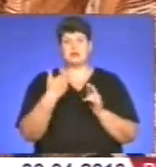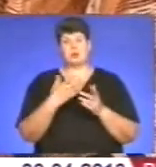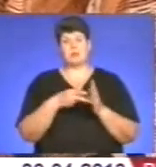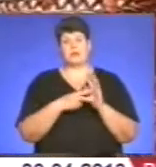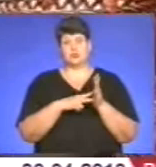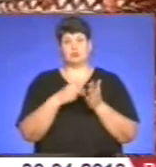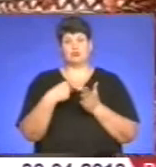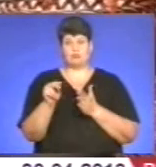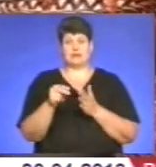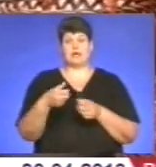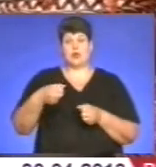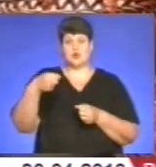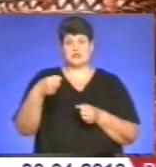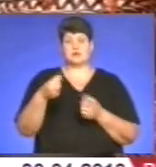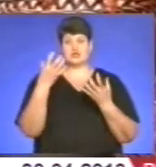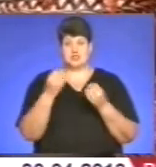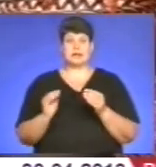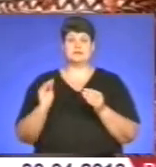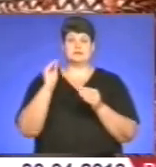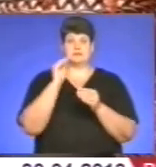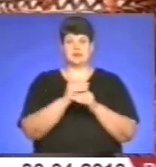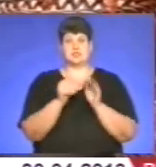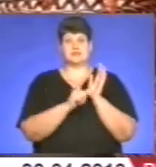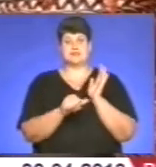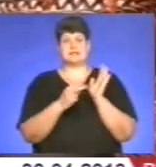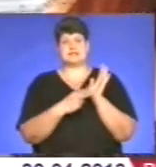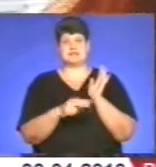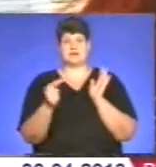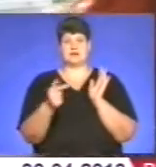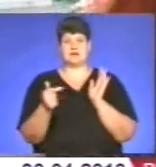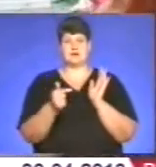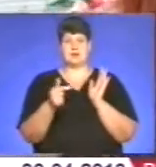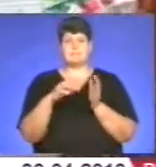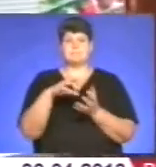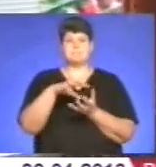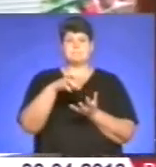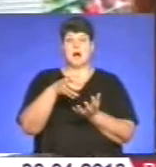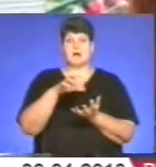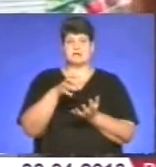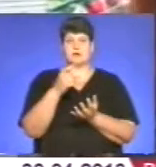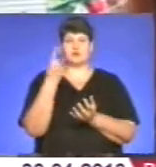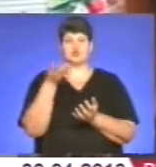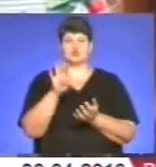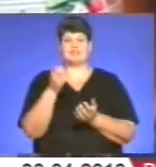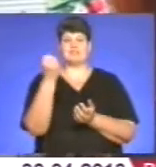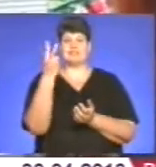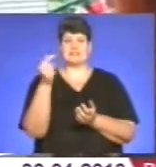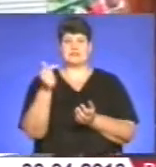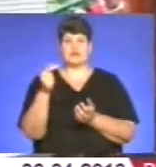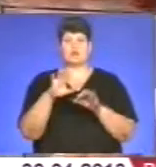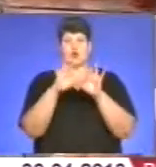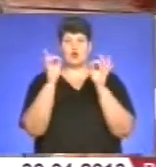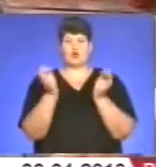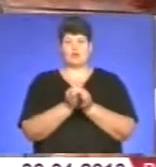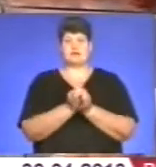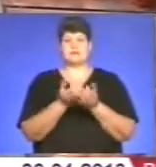придбати корзину, додайте до цієї суми ще 60-70 гривень. Паска – 1 штука – 12 гривень. Ковбаса